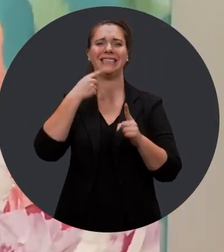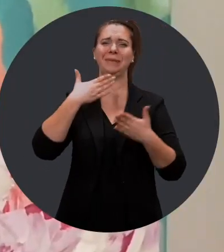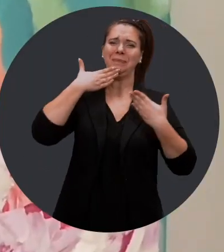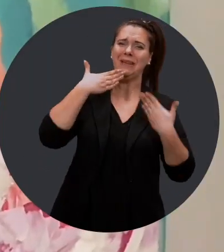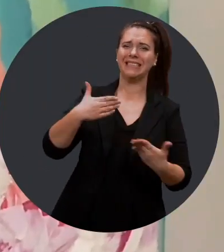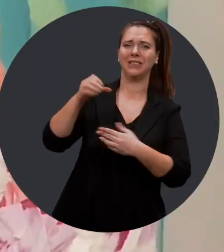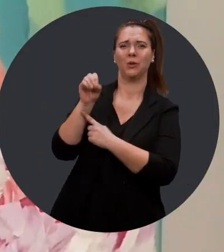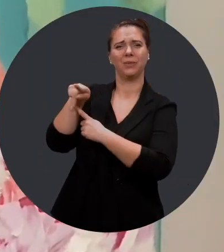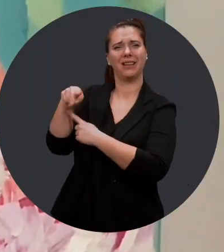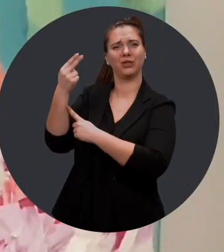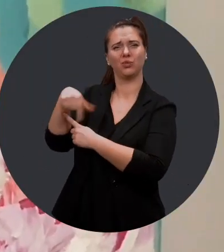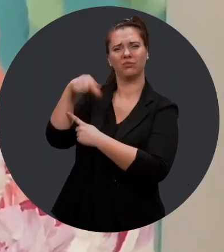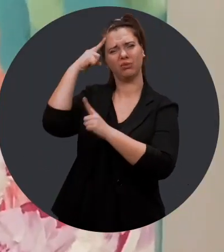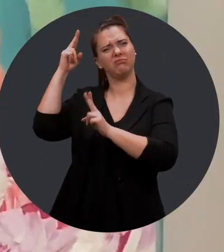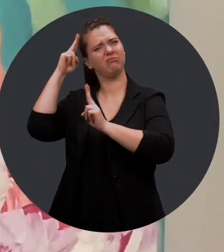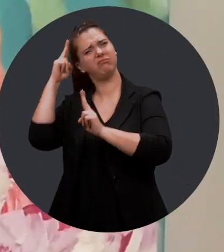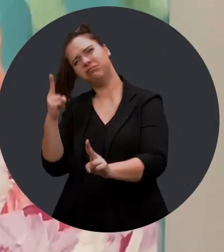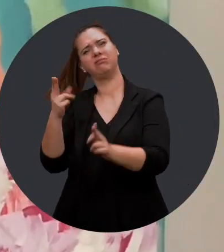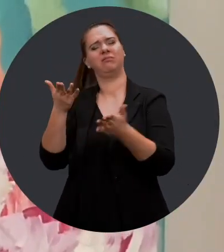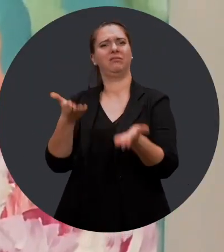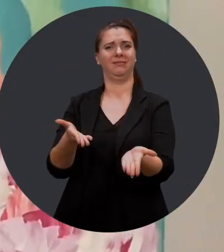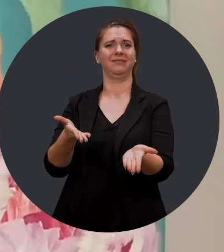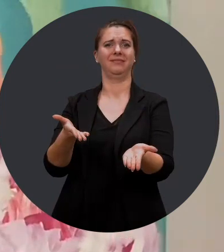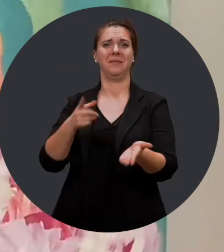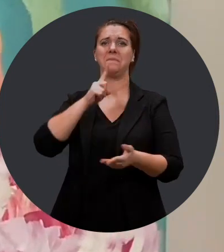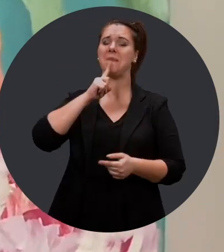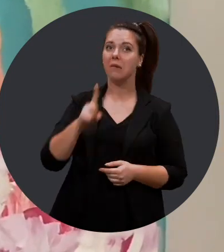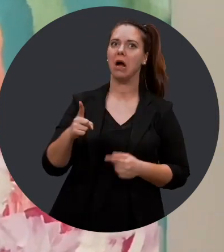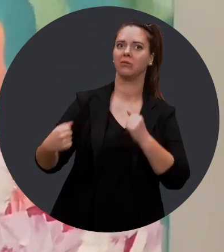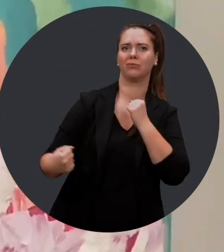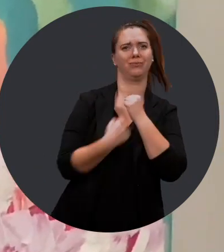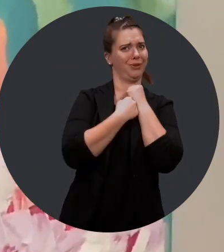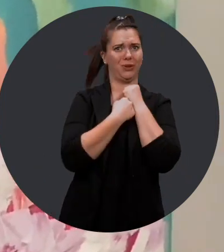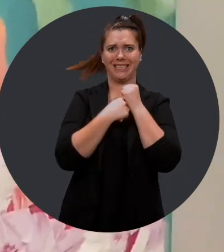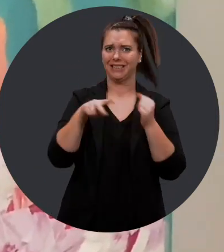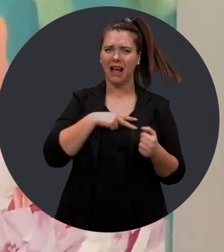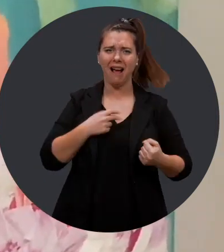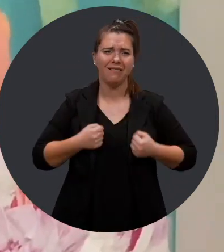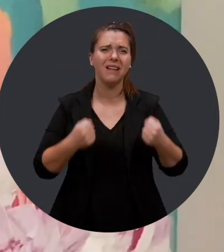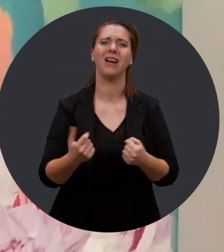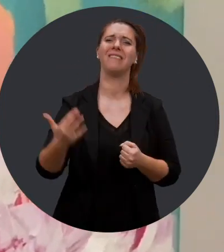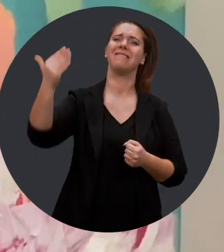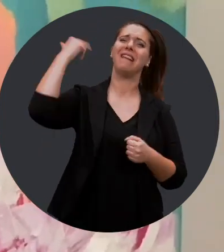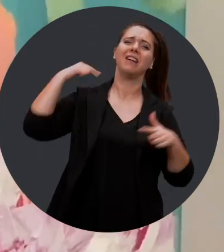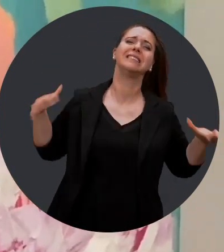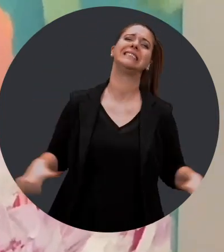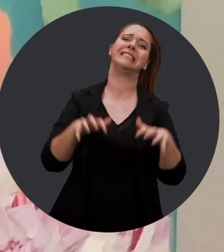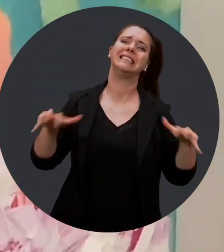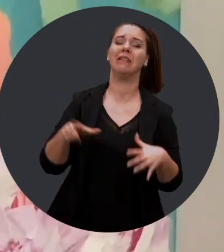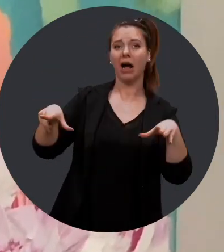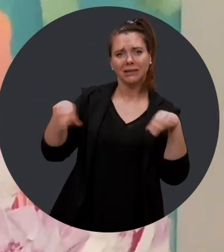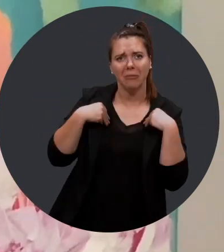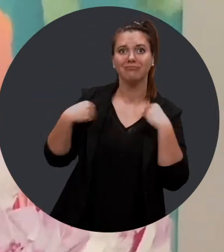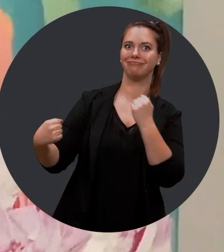dire un gros merci à l'Office des personnes handicapées du Québec pour cette reconnaissance. Ceci vient appuyer tous nos efforts passés et